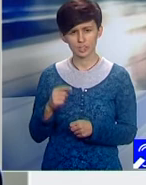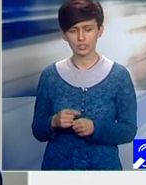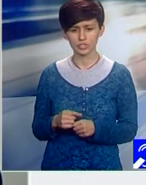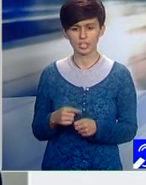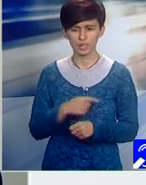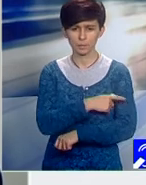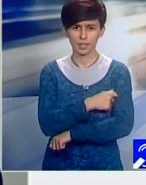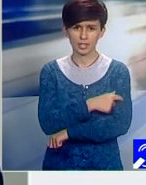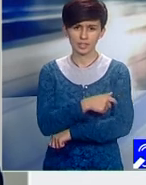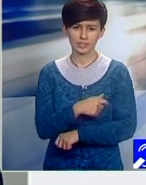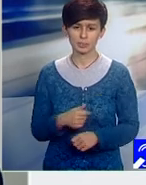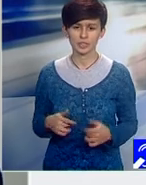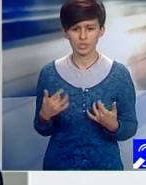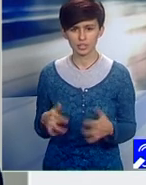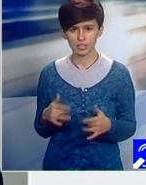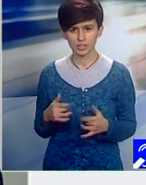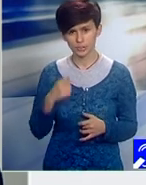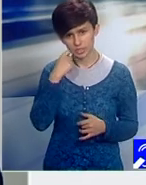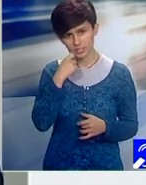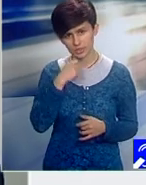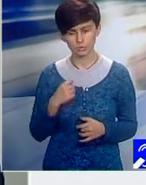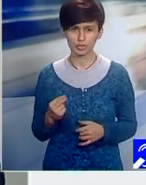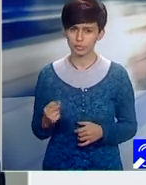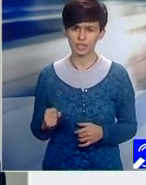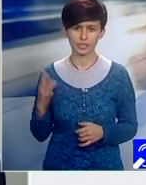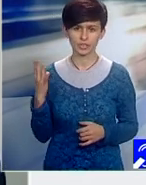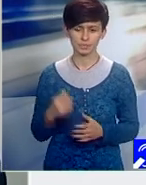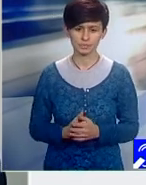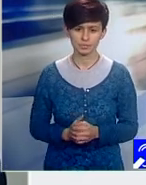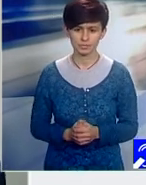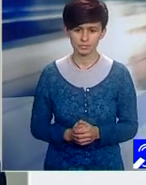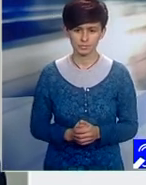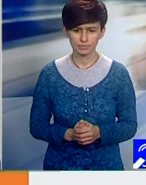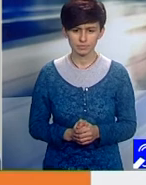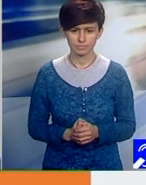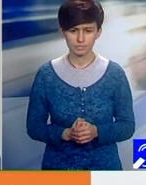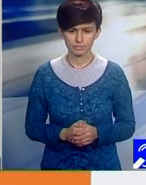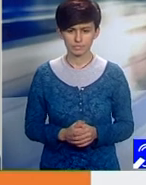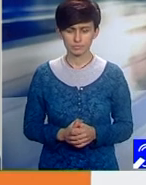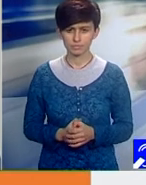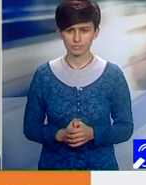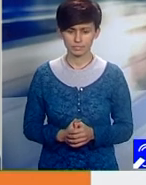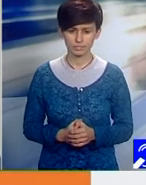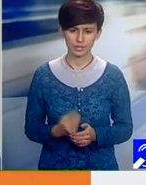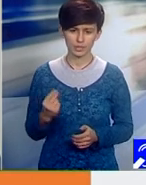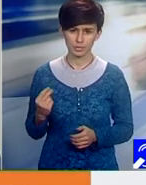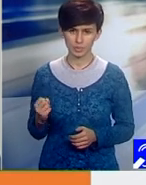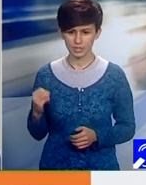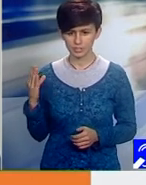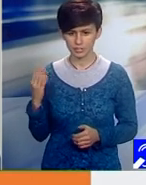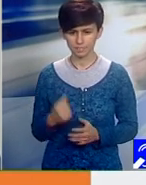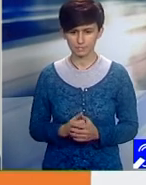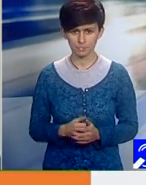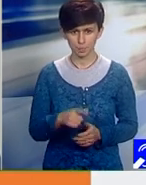Județean de Urgență Cluj. Bună ziua, doamnă! Bună ziua, doamna! Cum vedeți? Și invitațiilor dumneavoastră.